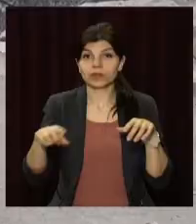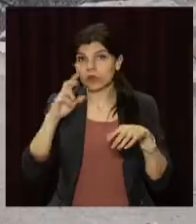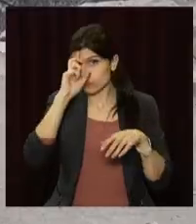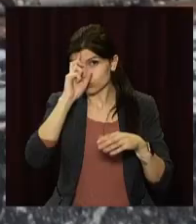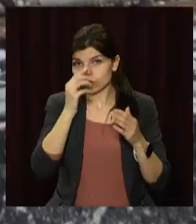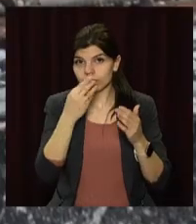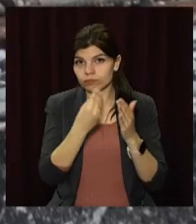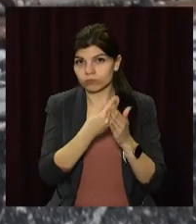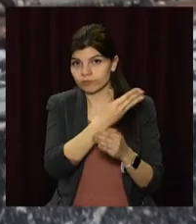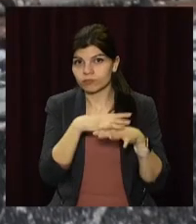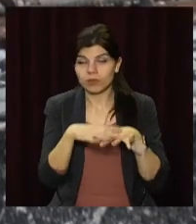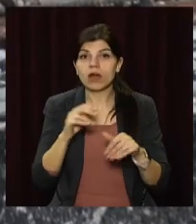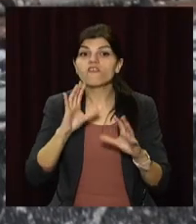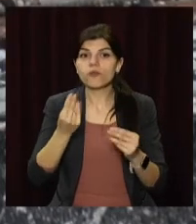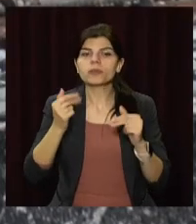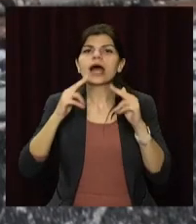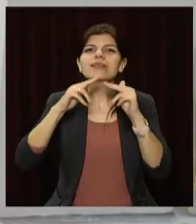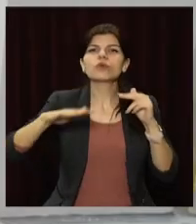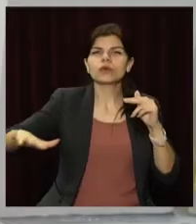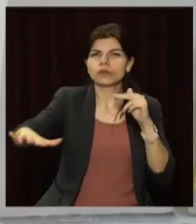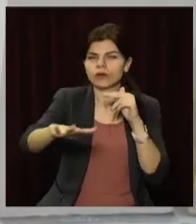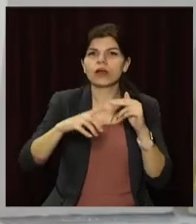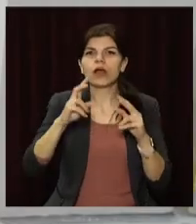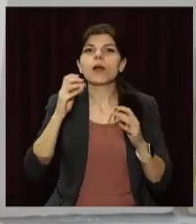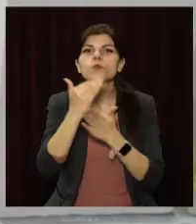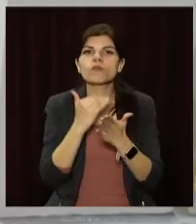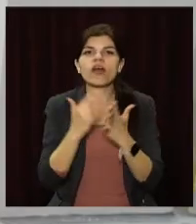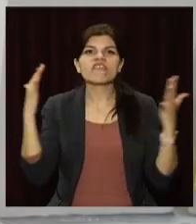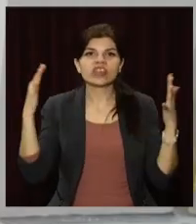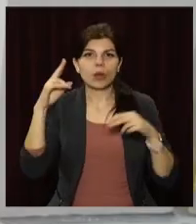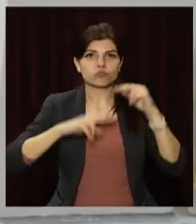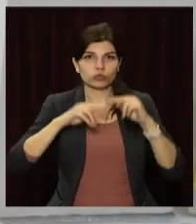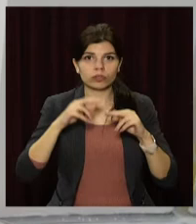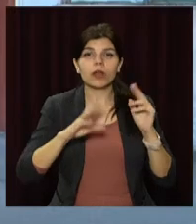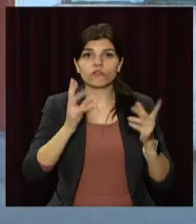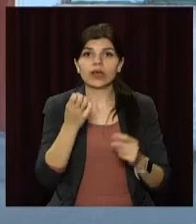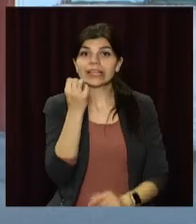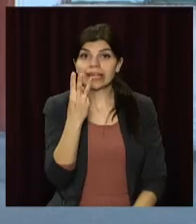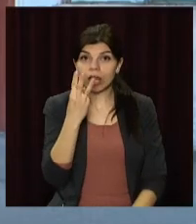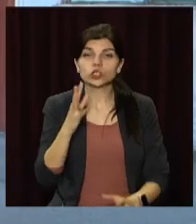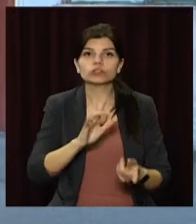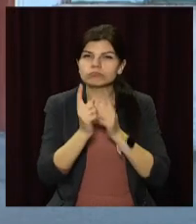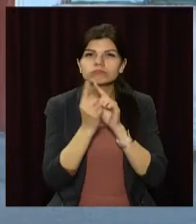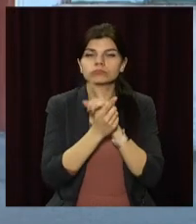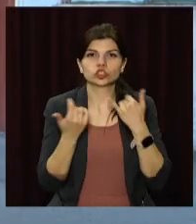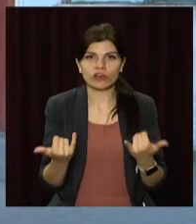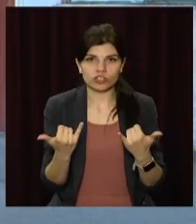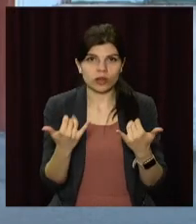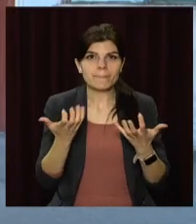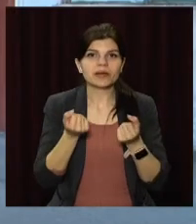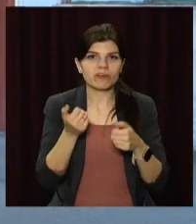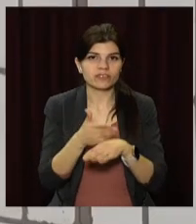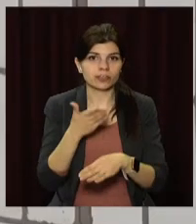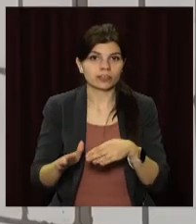державним коштом. Загалом на Дніпропетровщині за програмою «Велике будівництво» сучасні 13 приймальних відділень лікарень. Марія Требушенко,